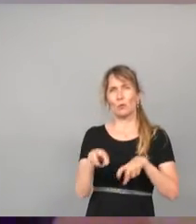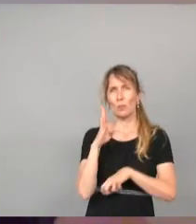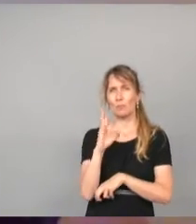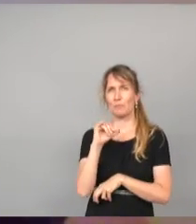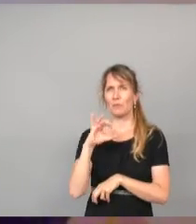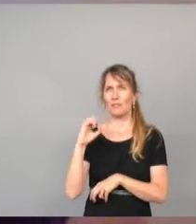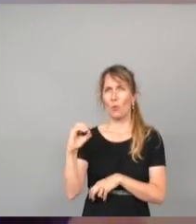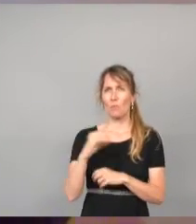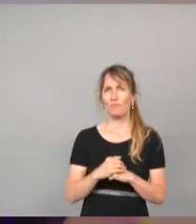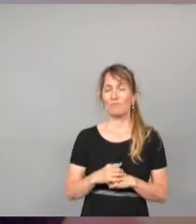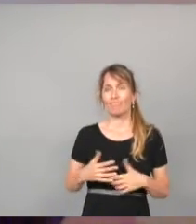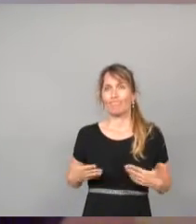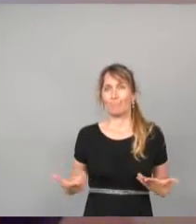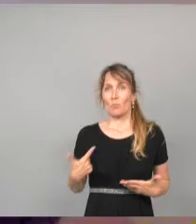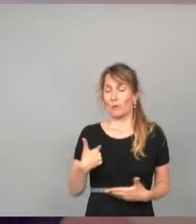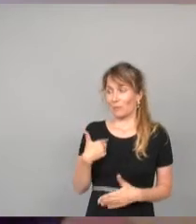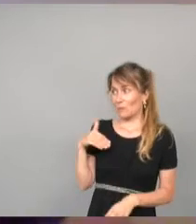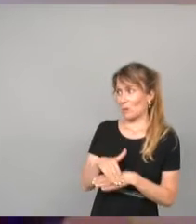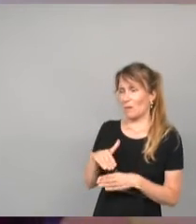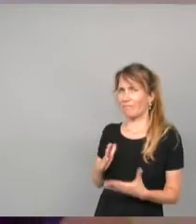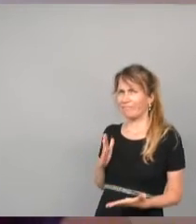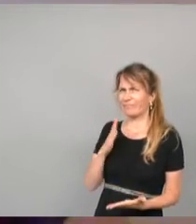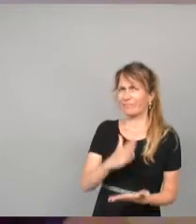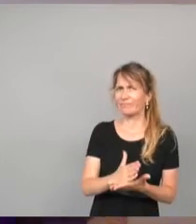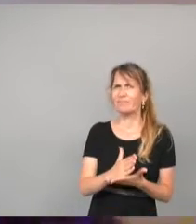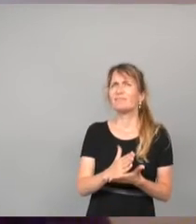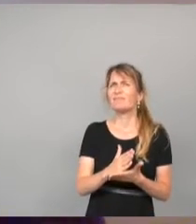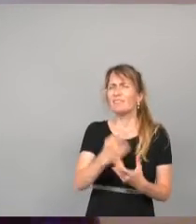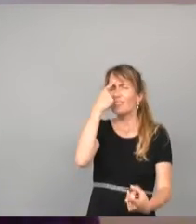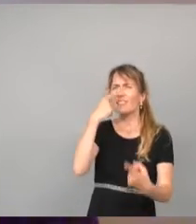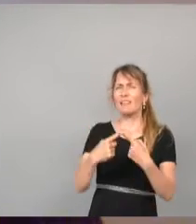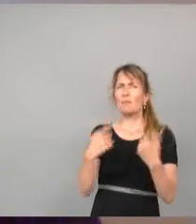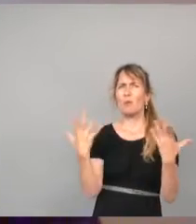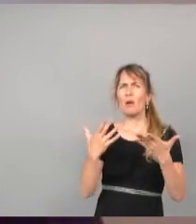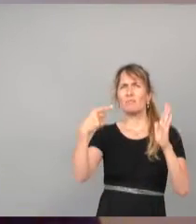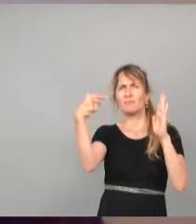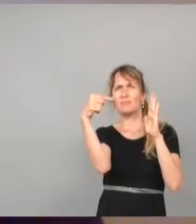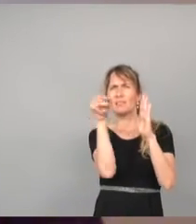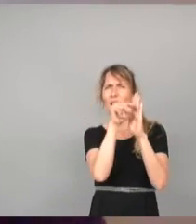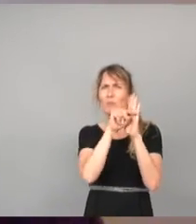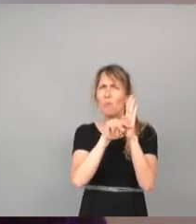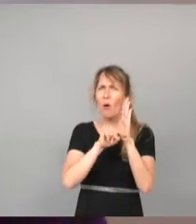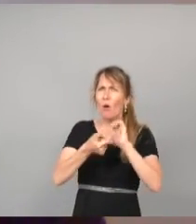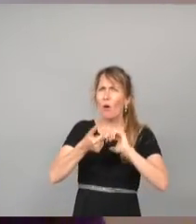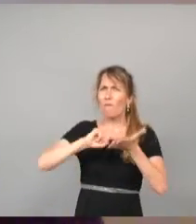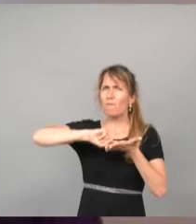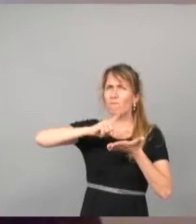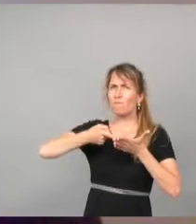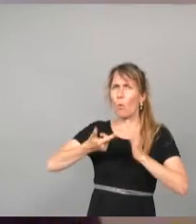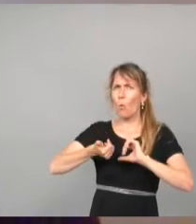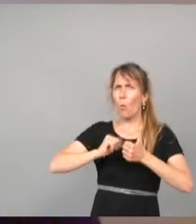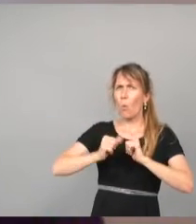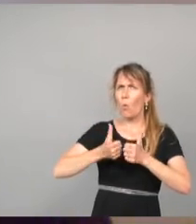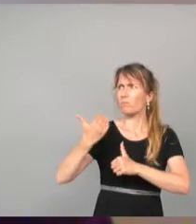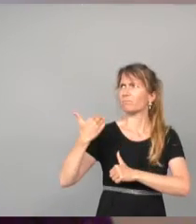Donc j'interviens ce soir sur la proposition de révision du règlement d'un fonds de concours qui avait été adopté à l